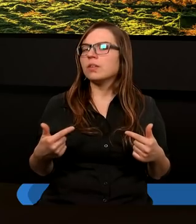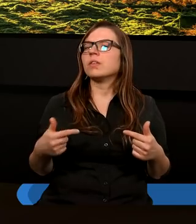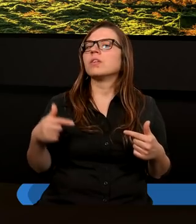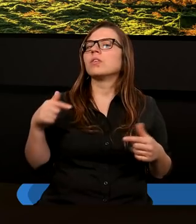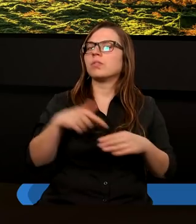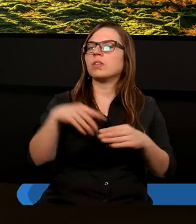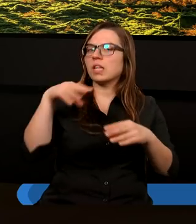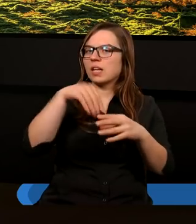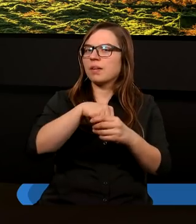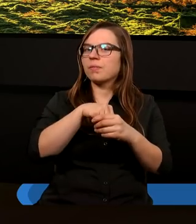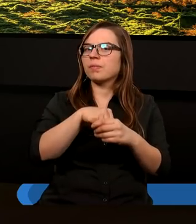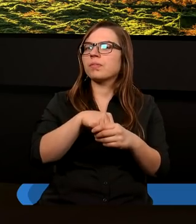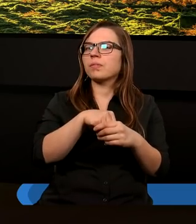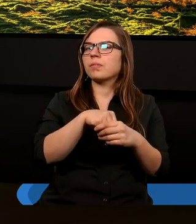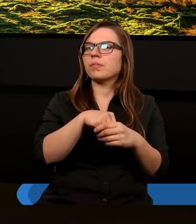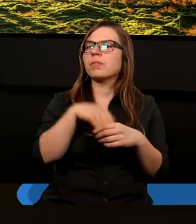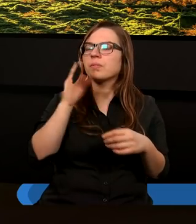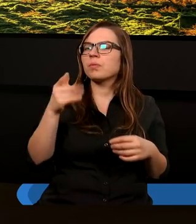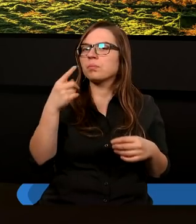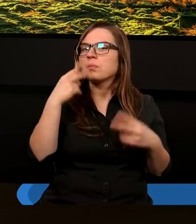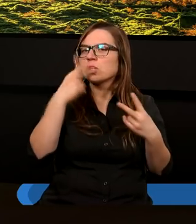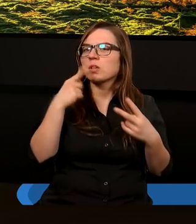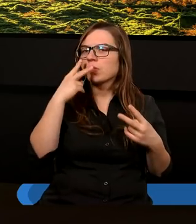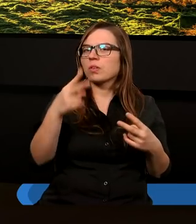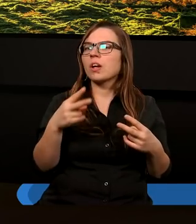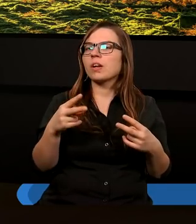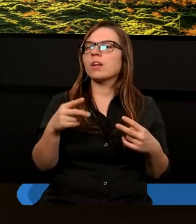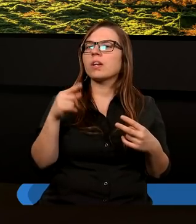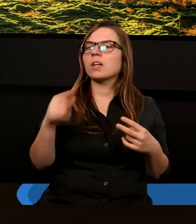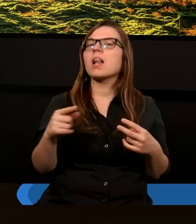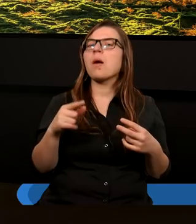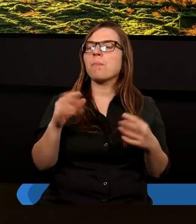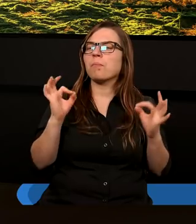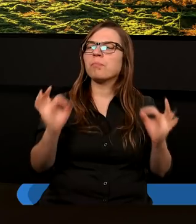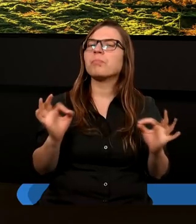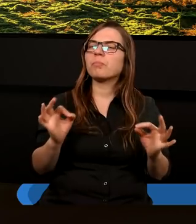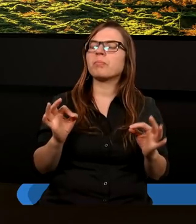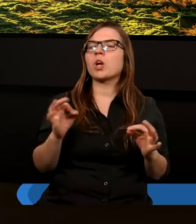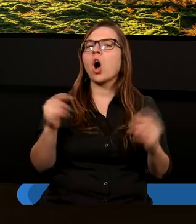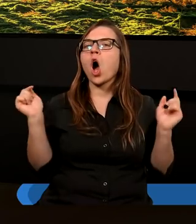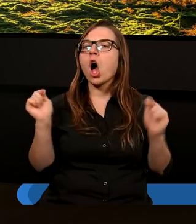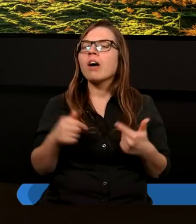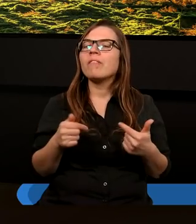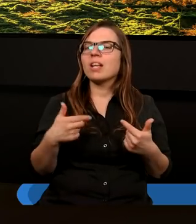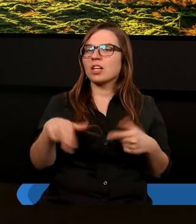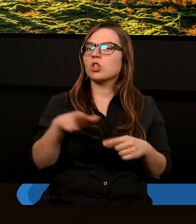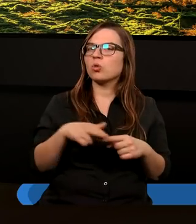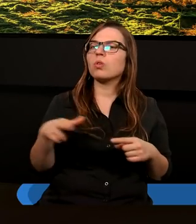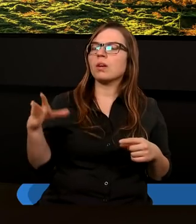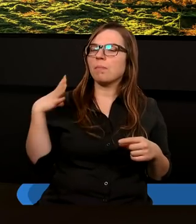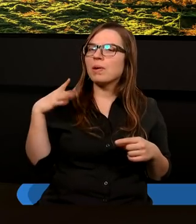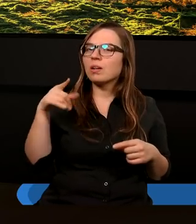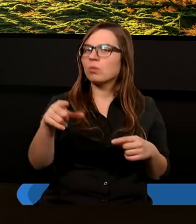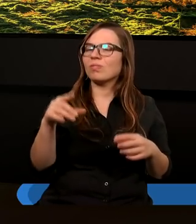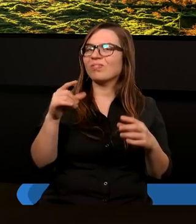dopiero widać sens tego działania. Jak Pan Bóg rozwiązuje ten potencjalny konflikt, który był w sumieniu